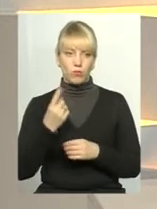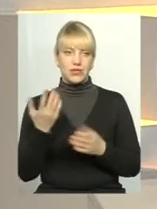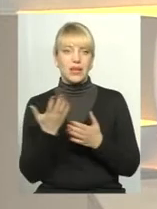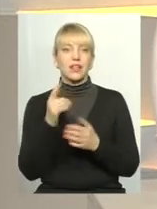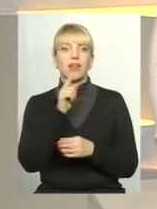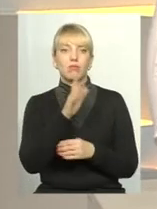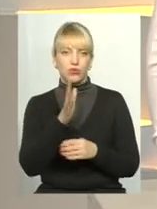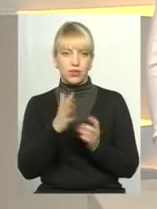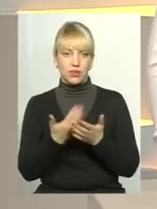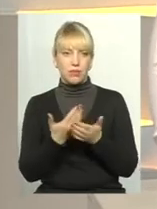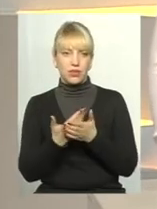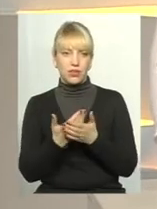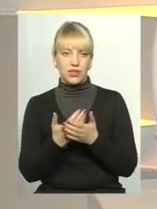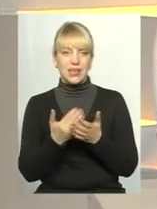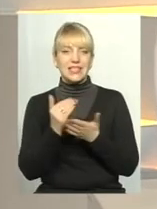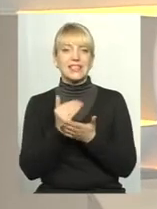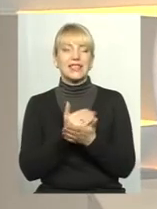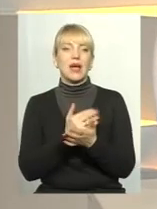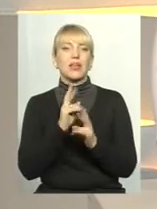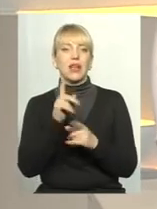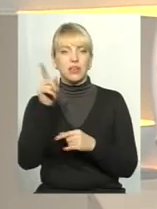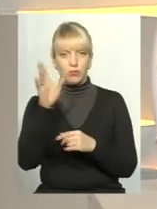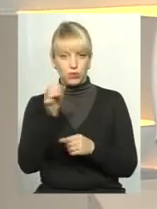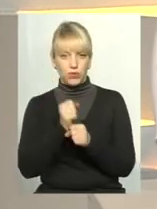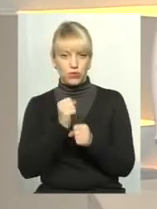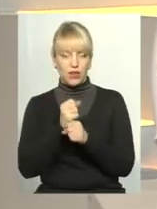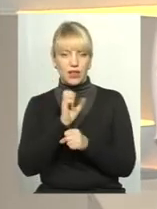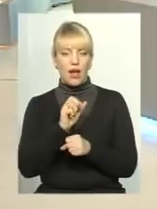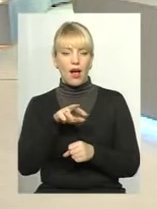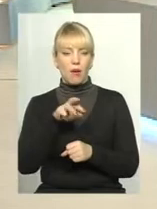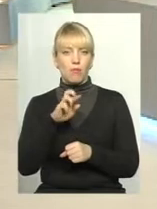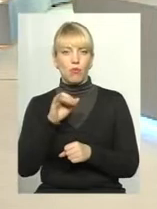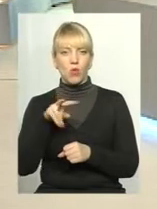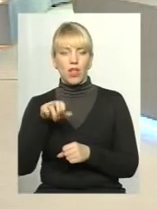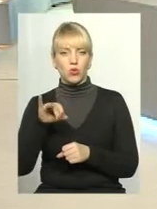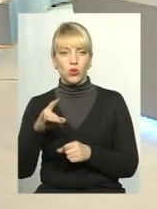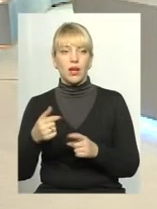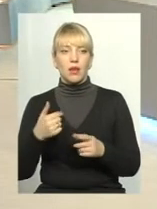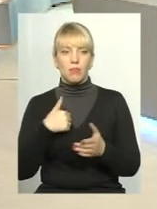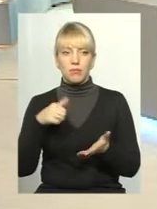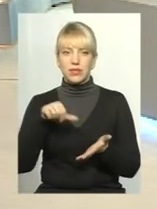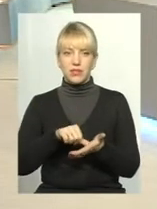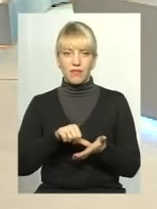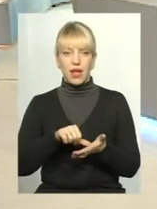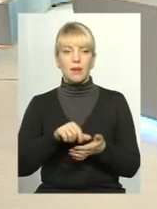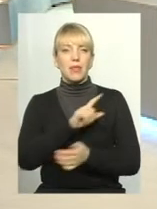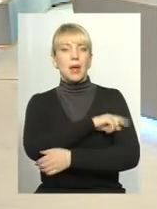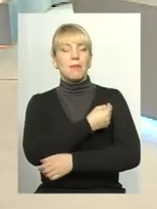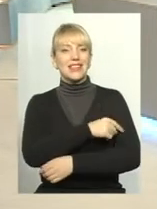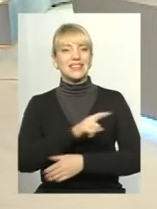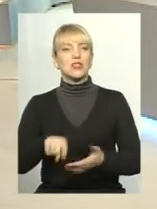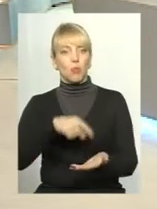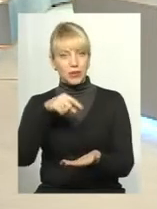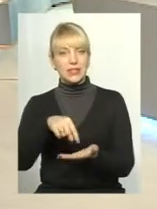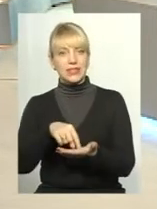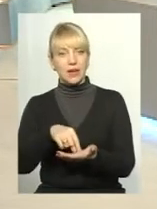там буде схема? Як там будуть ці амбулаторії будувати? Ми, в принципі, представляємо медицину міста. Так, хоча б загально.